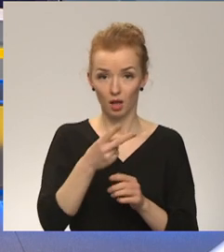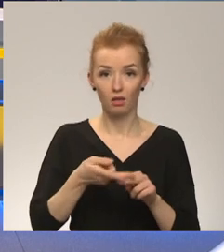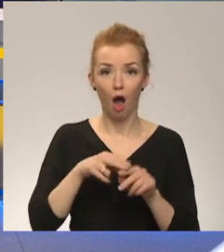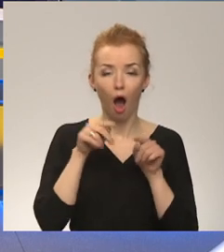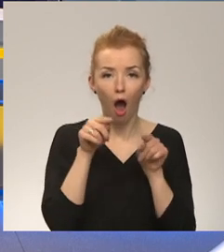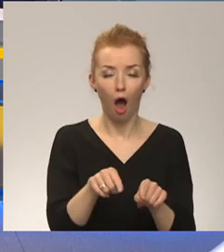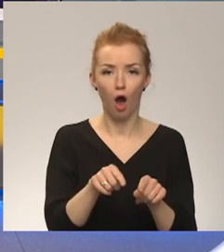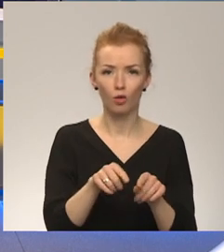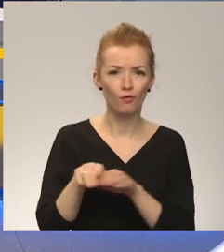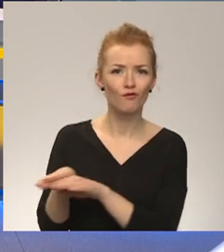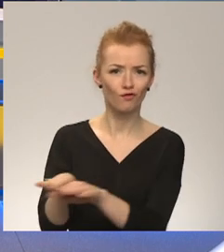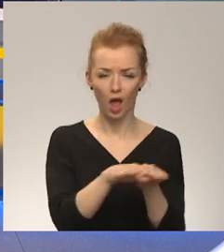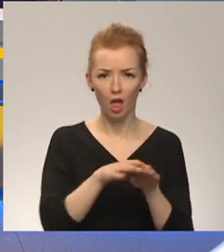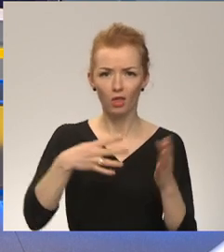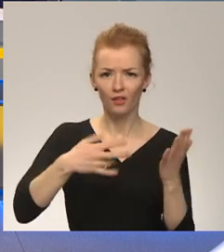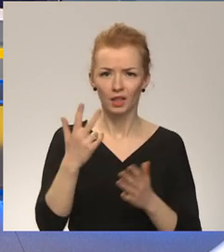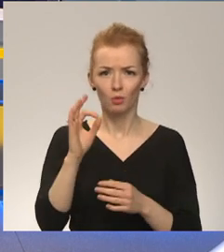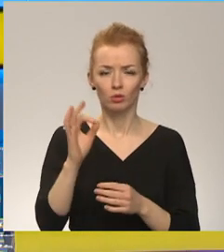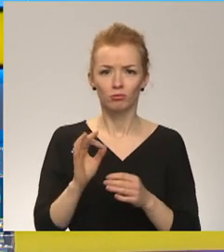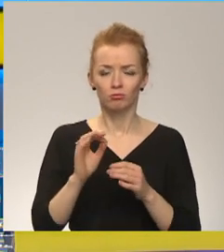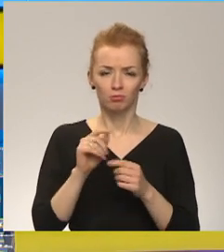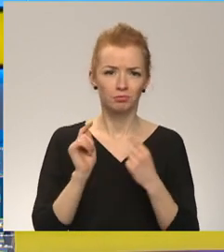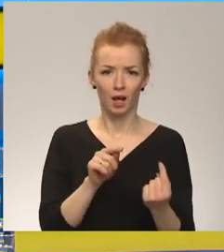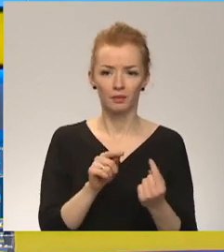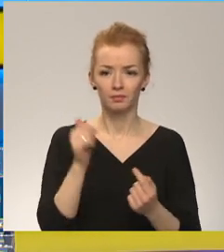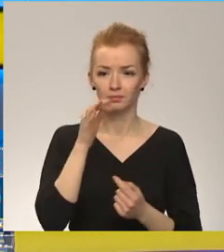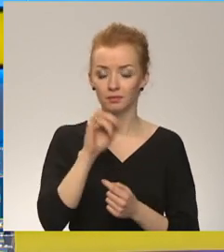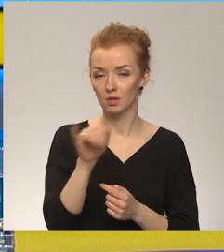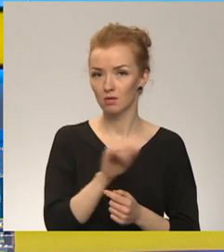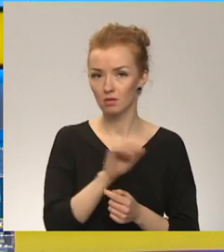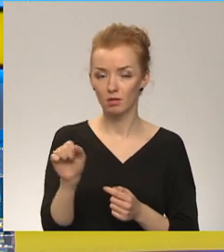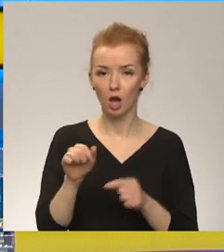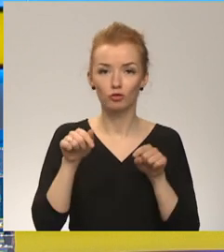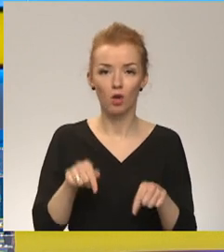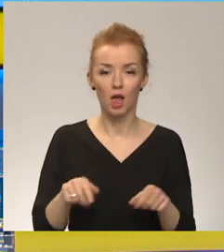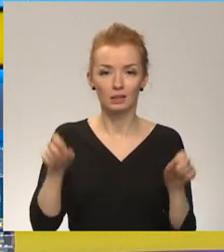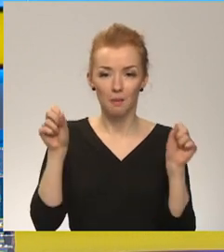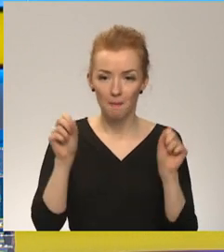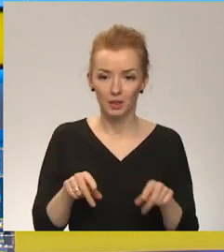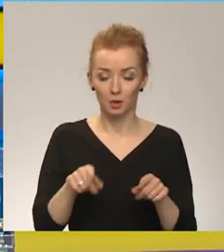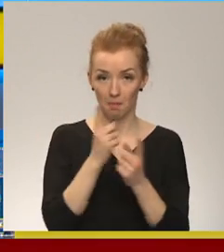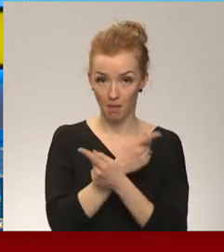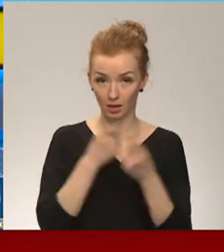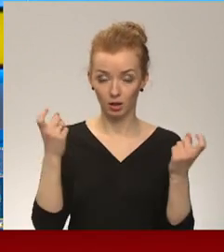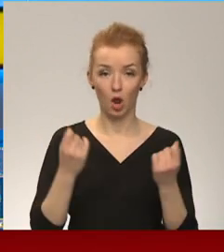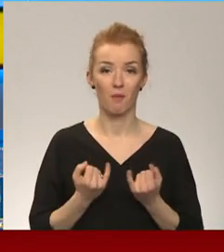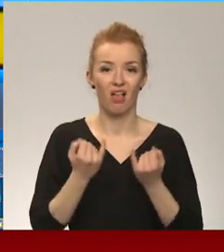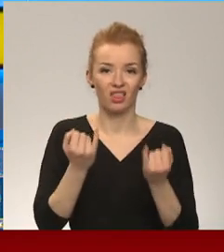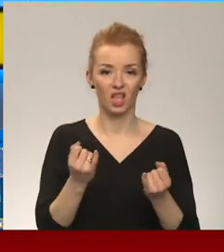ar vienprātību būtu pieņemts kāds lēmums. Jāteic, tiešām šodien šajā speciāla šim paziņojumam veltītajā sēdē